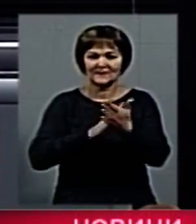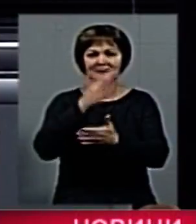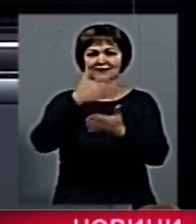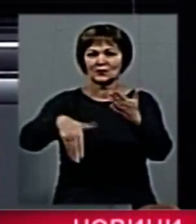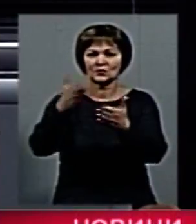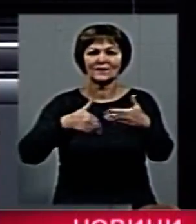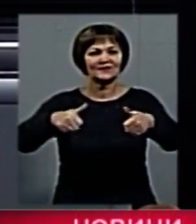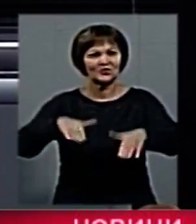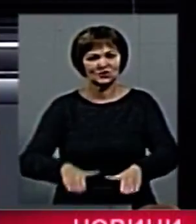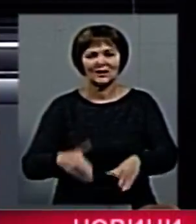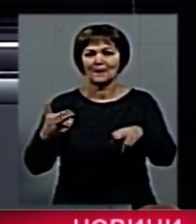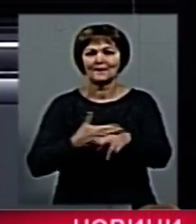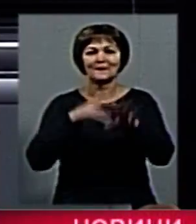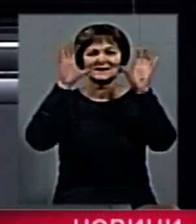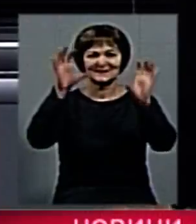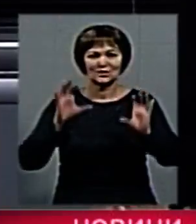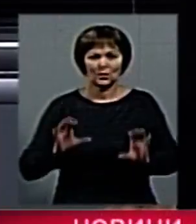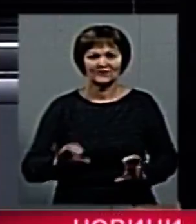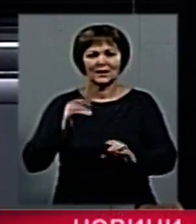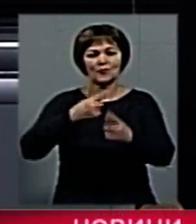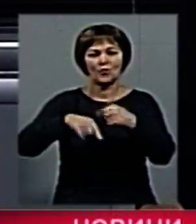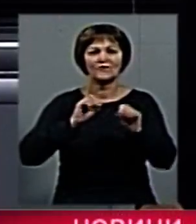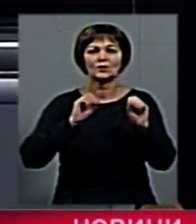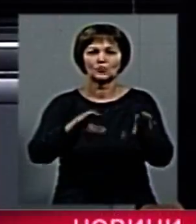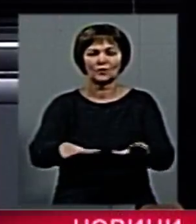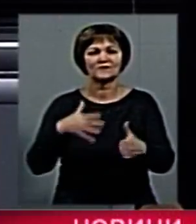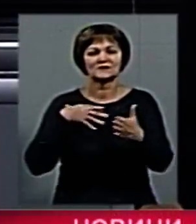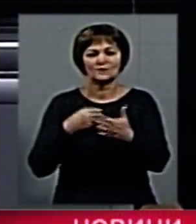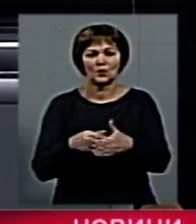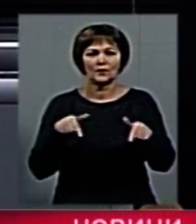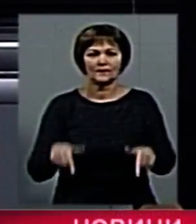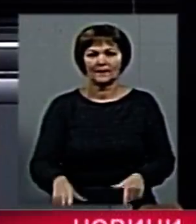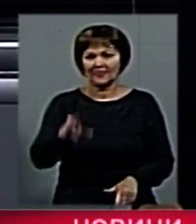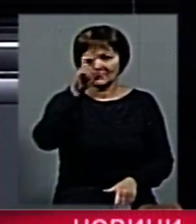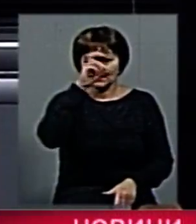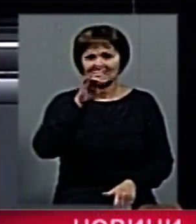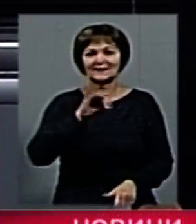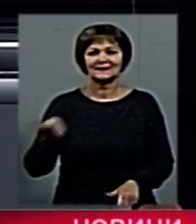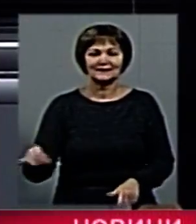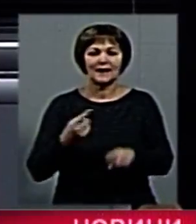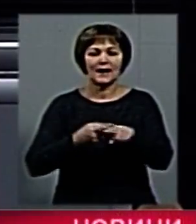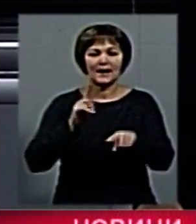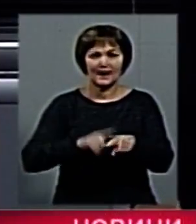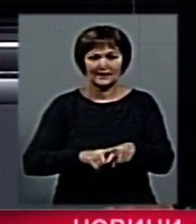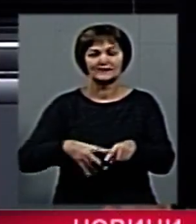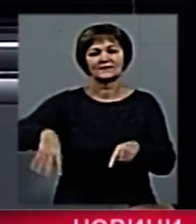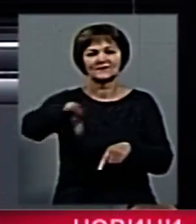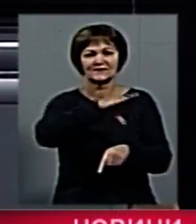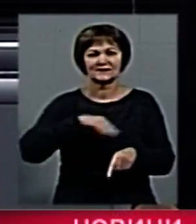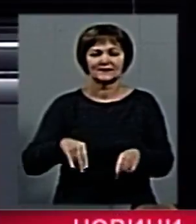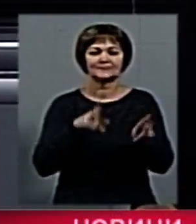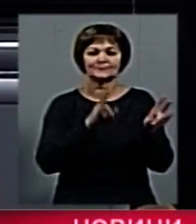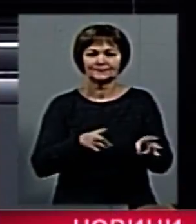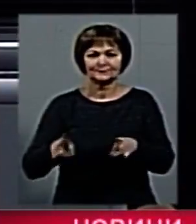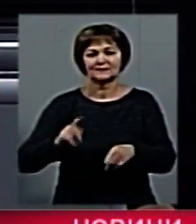облради як протиправне та повернув землю до комунальної власності. Нанесена навколишньому середовищу